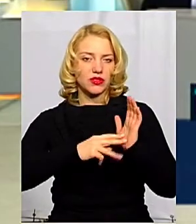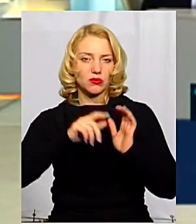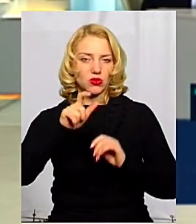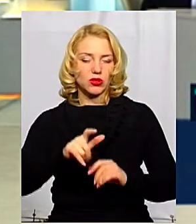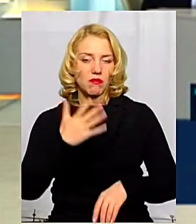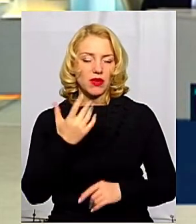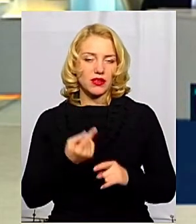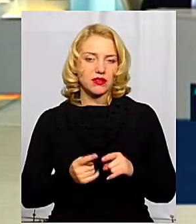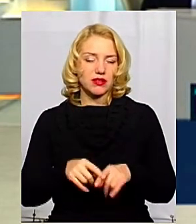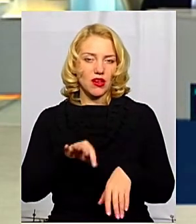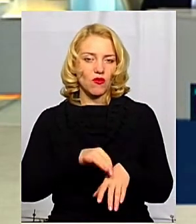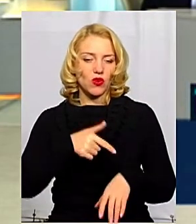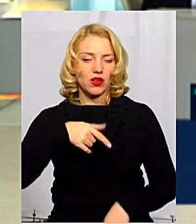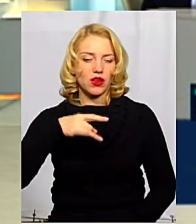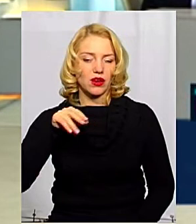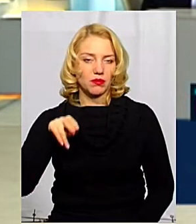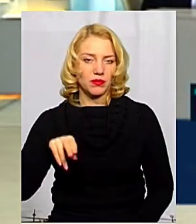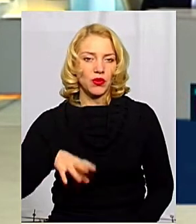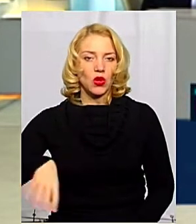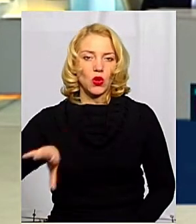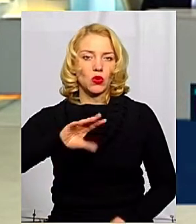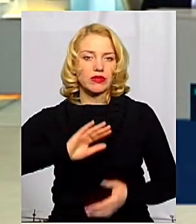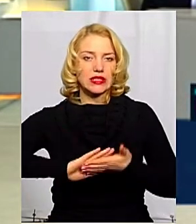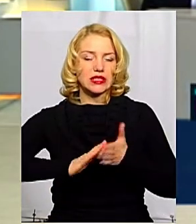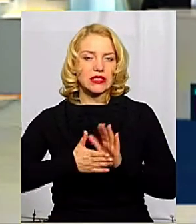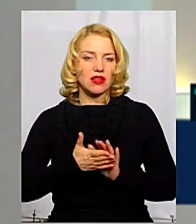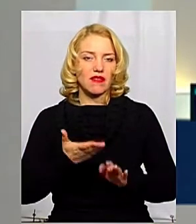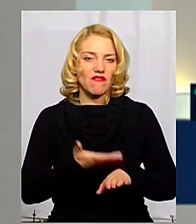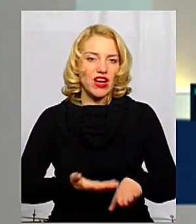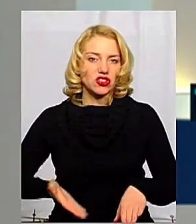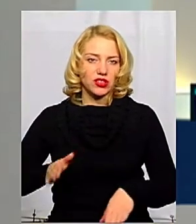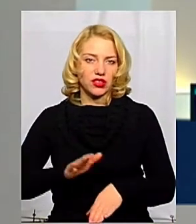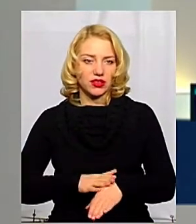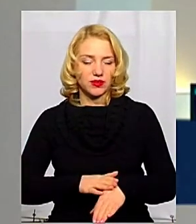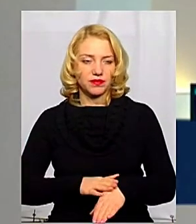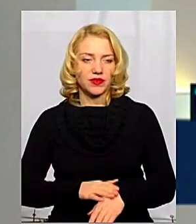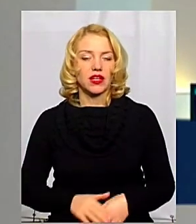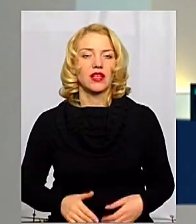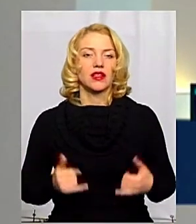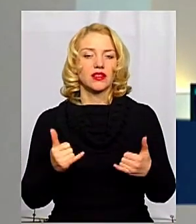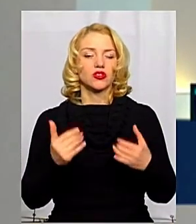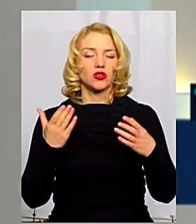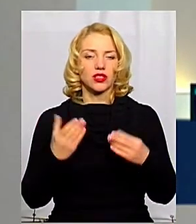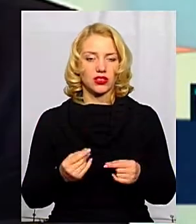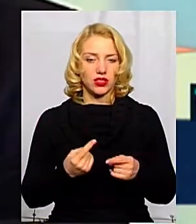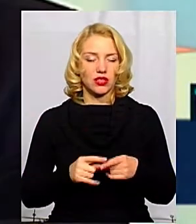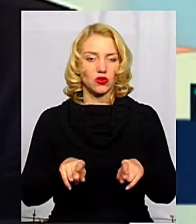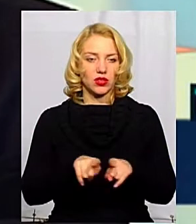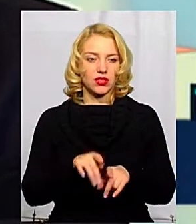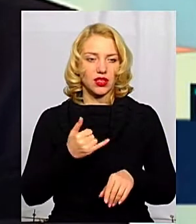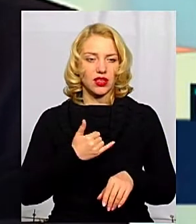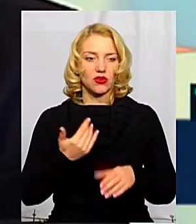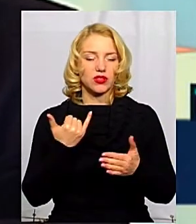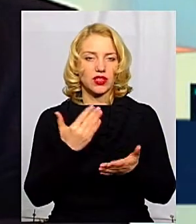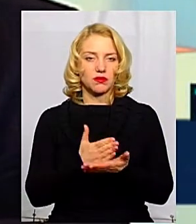з яких хворі на грип. І у всіх стан важкий. Ну, на сьогоднішній день цифри такі, що в нас в